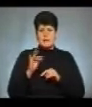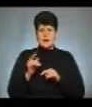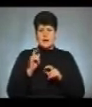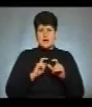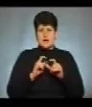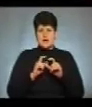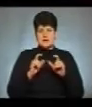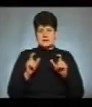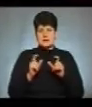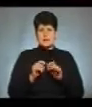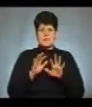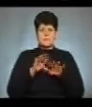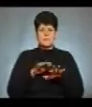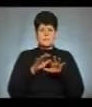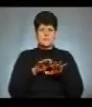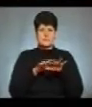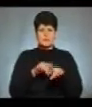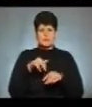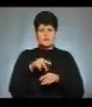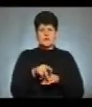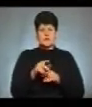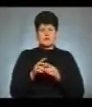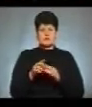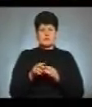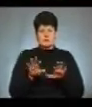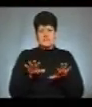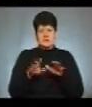будинку похорона-процесія вийшла до місцевого храму.